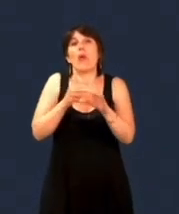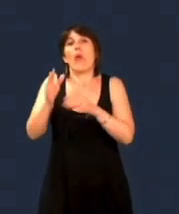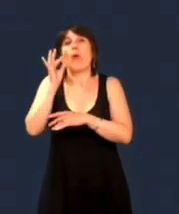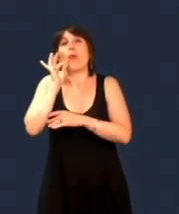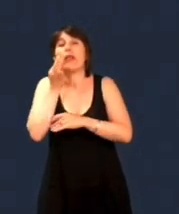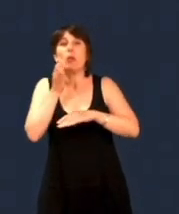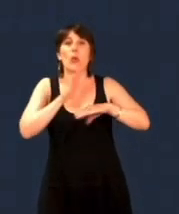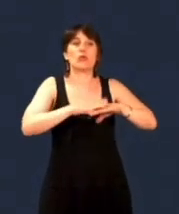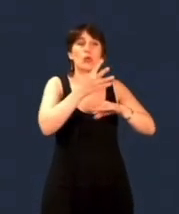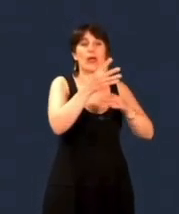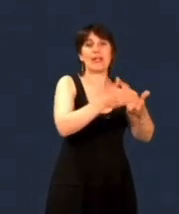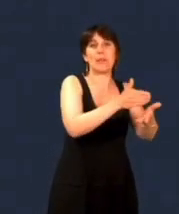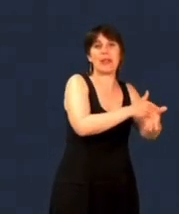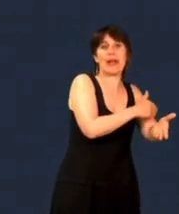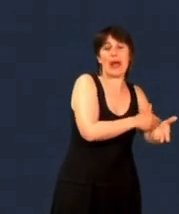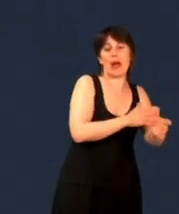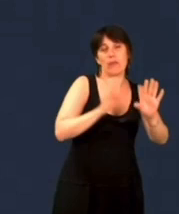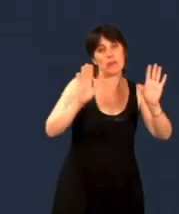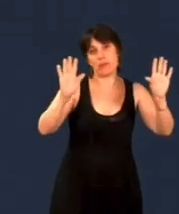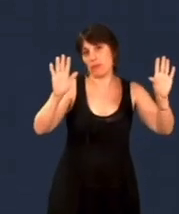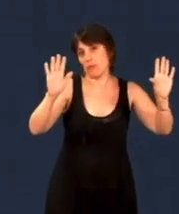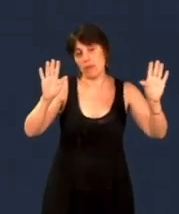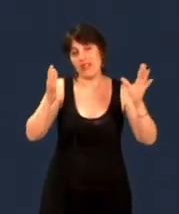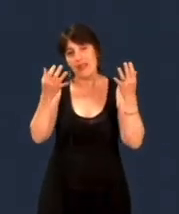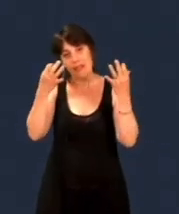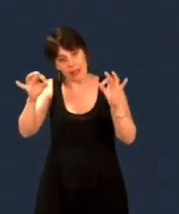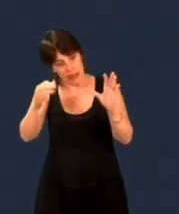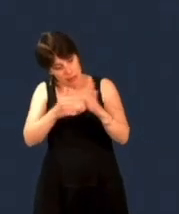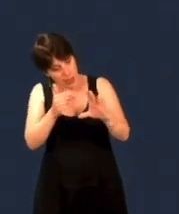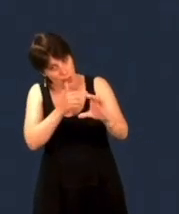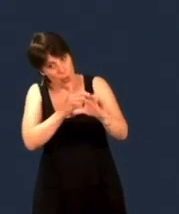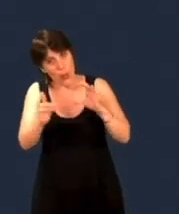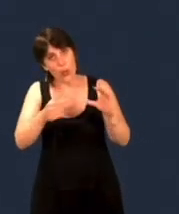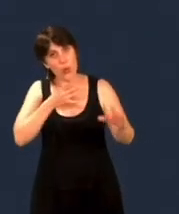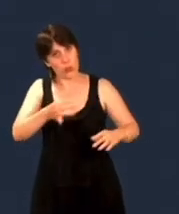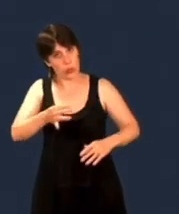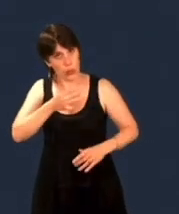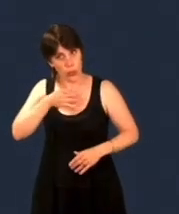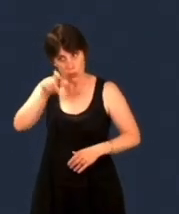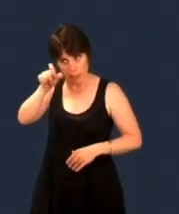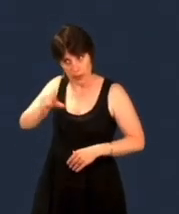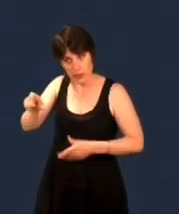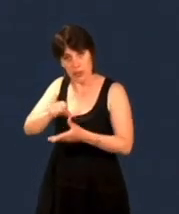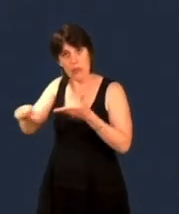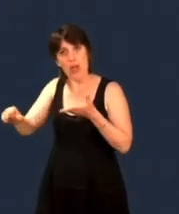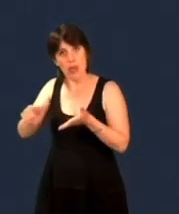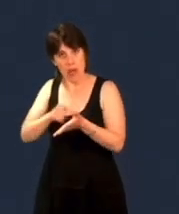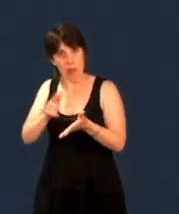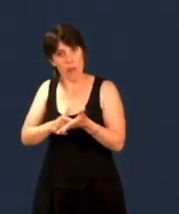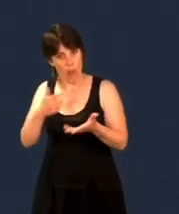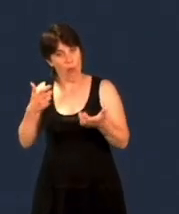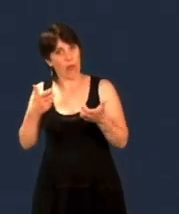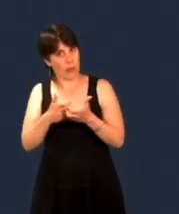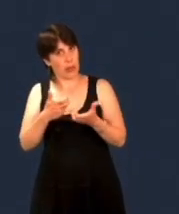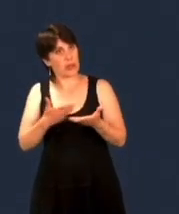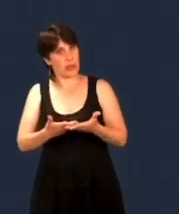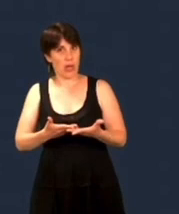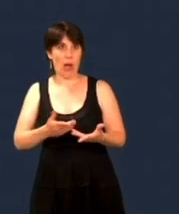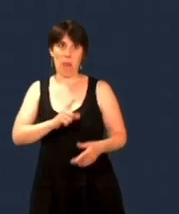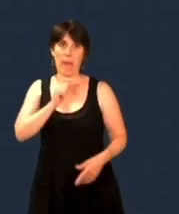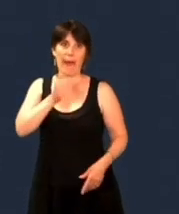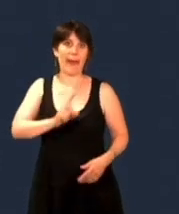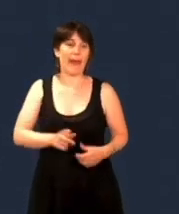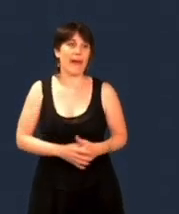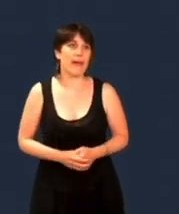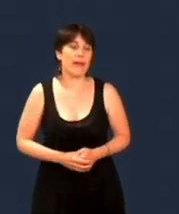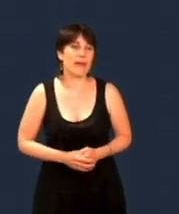Mais vu depuis le portefeuille du contribuable, c'est encore 10 000 euros de trop. Pour finir, sur une vue plus globale, notre groupe approuve la